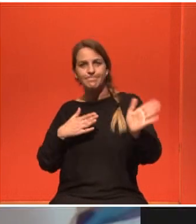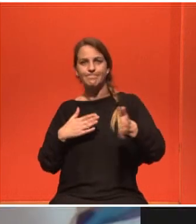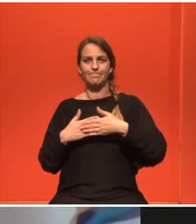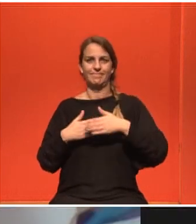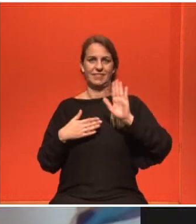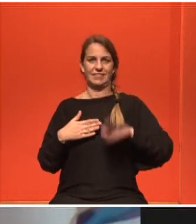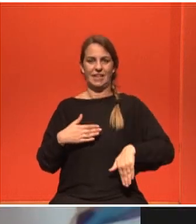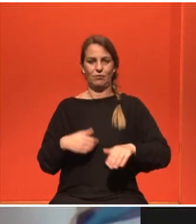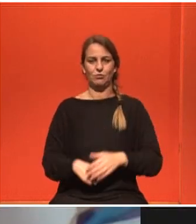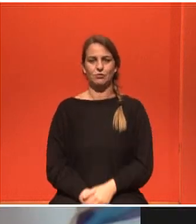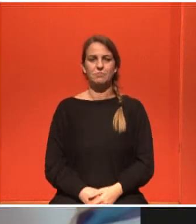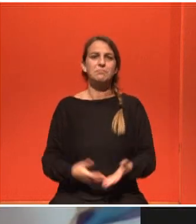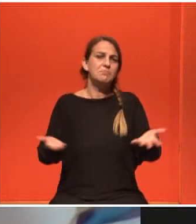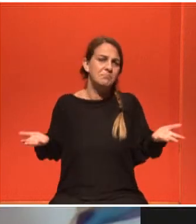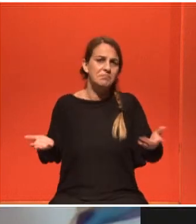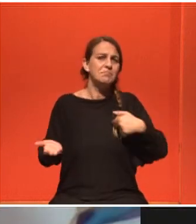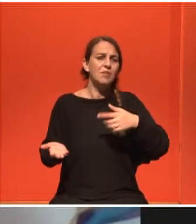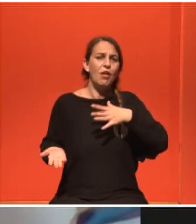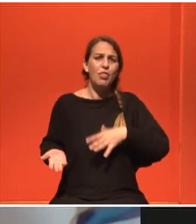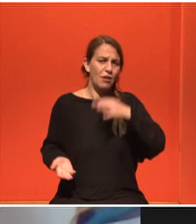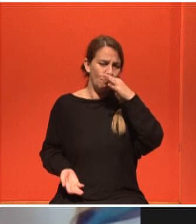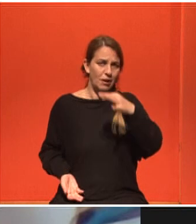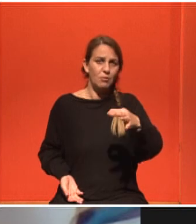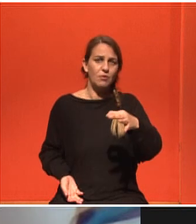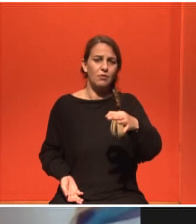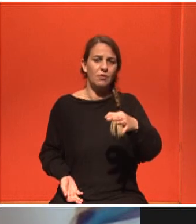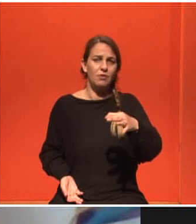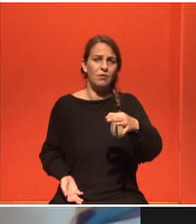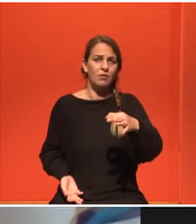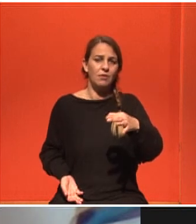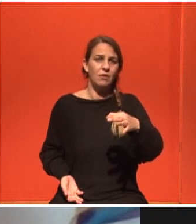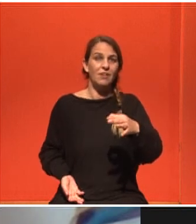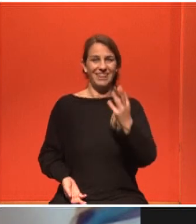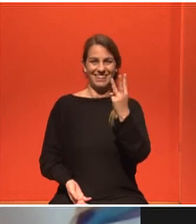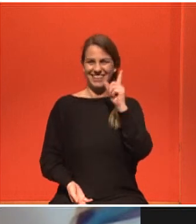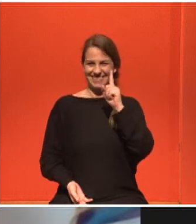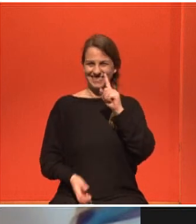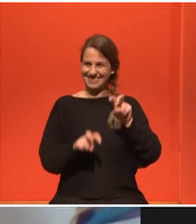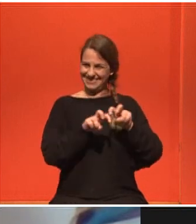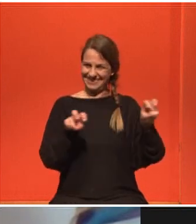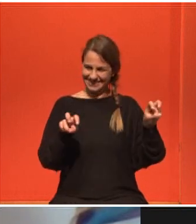Παρακαλώ. Εγώ απλώς ήθελα να πω ότι, πριν καλεσμένες σας,